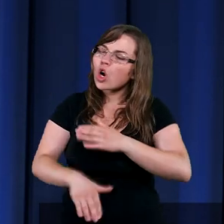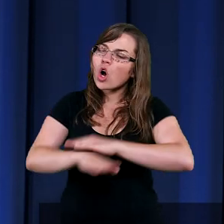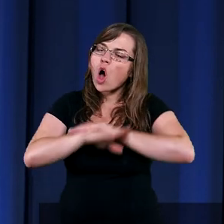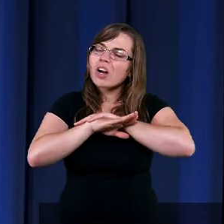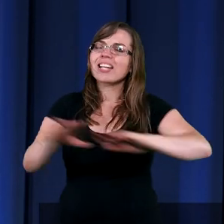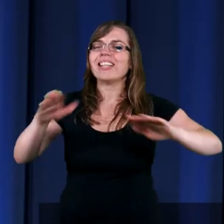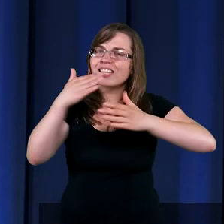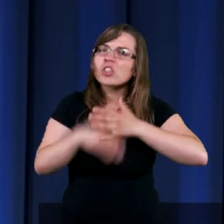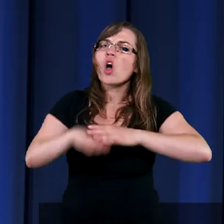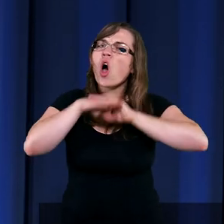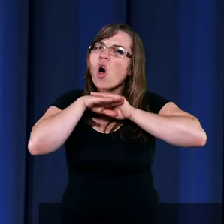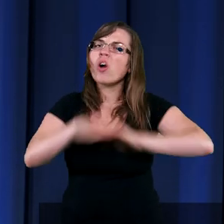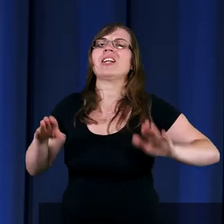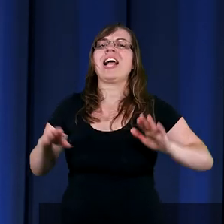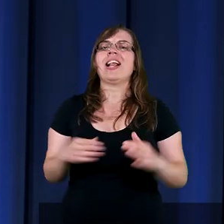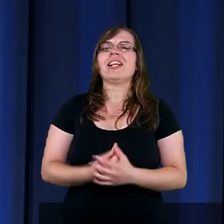Koniec.